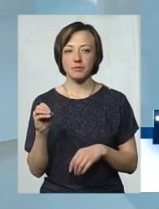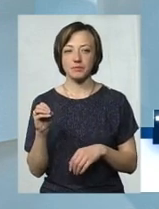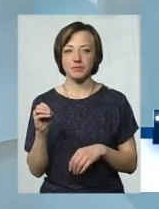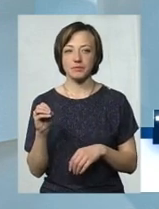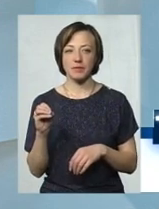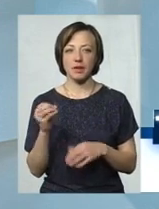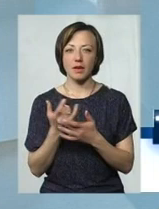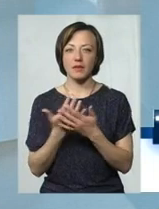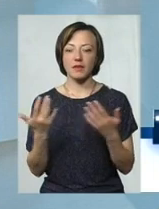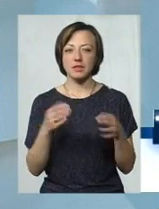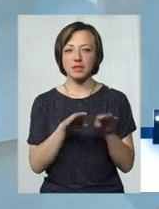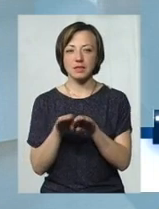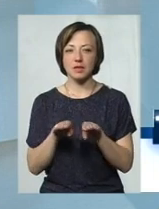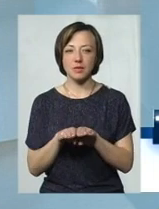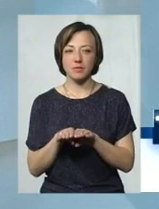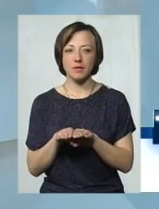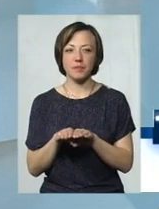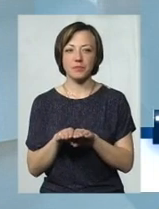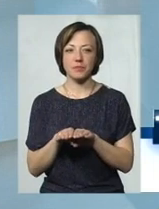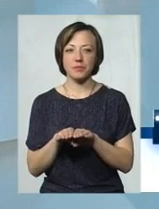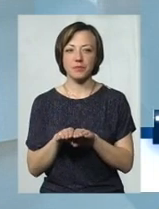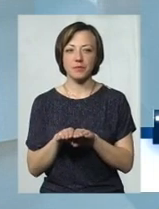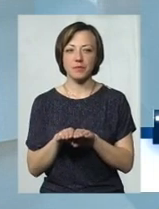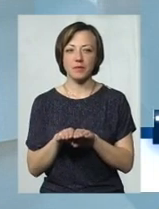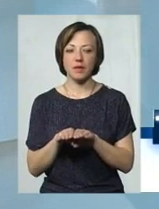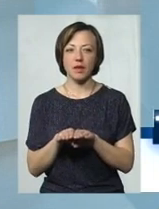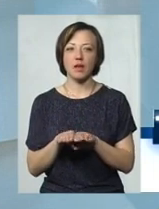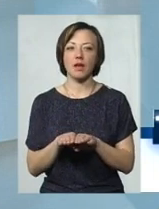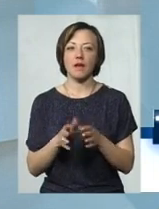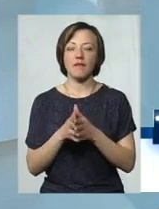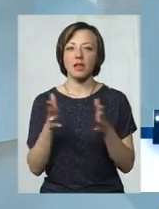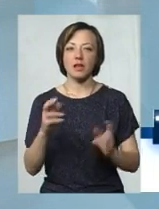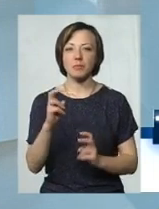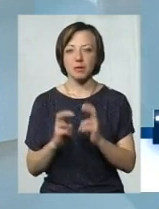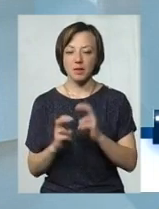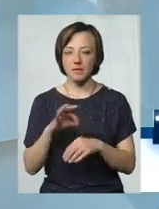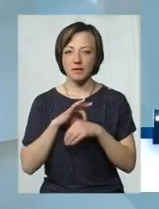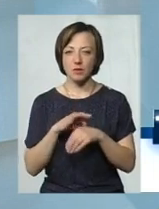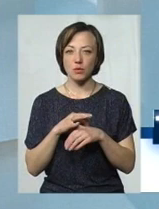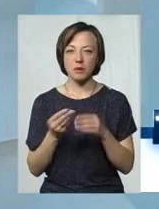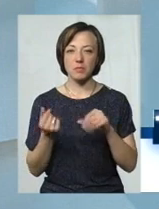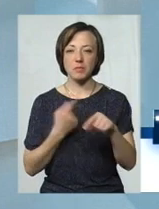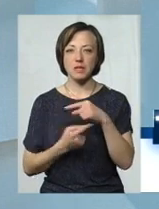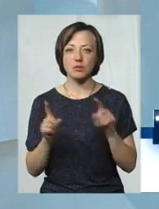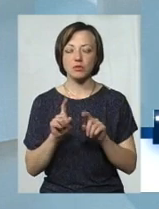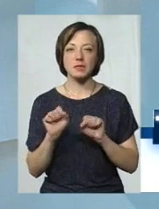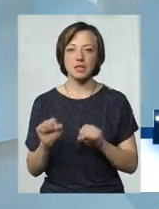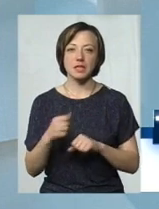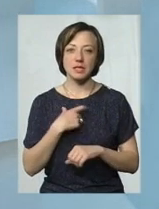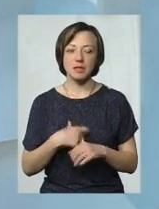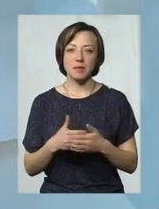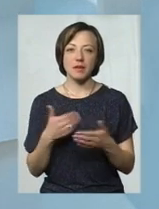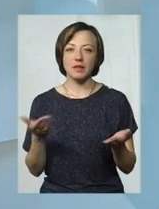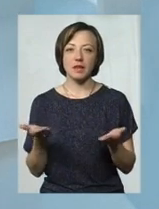степені. Великі підприємства, вони ведуть бізнес таким чином, щоб захистити себе від